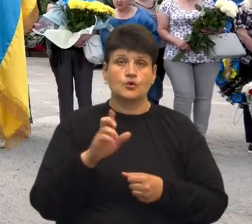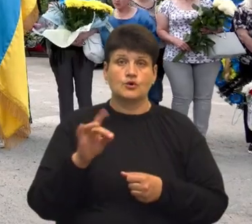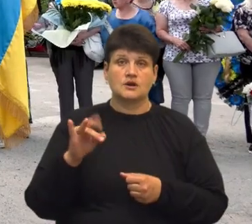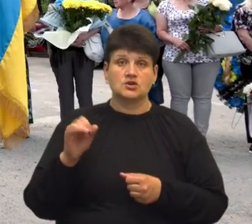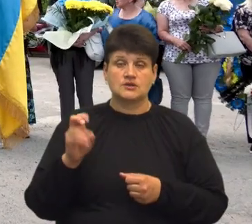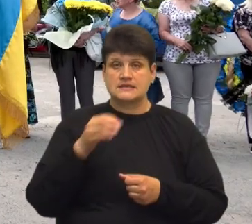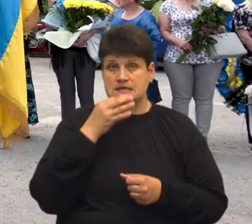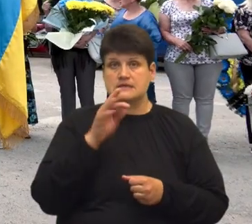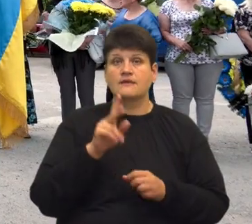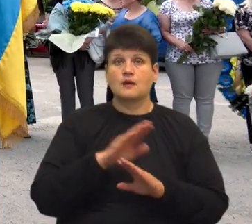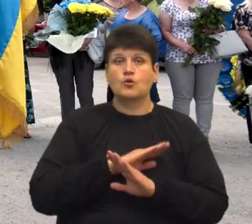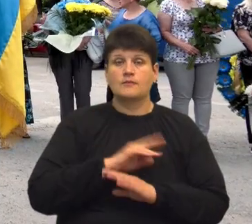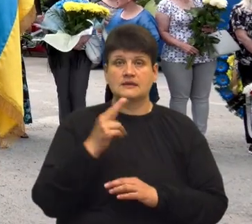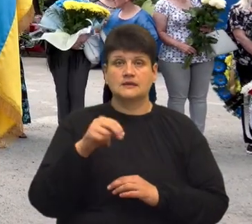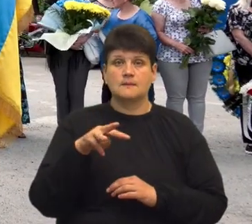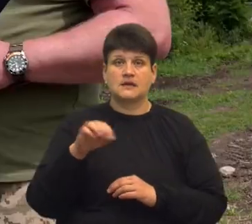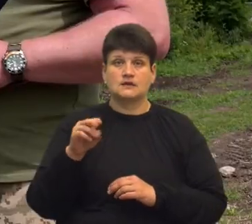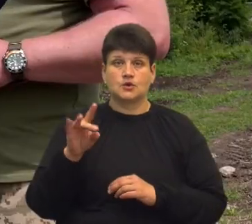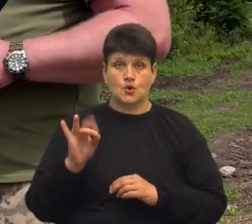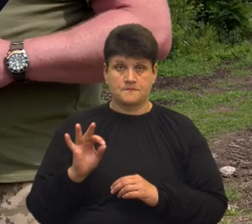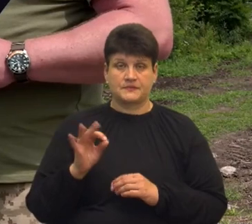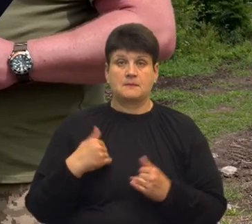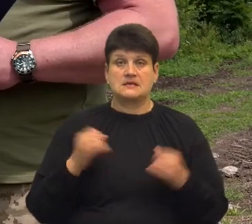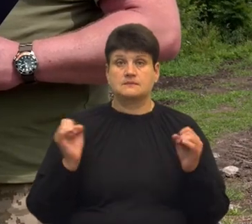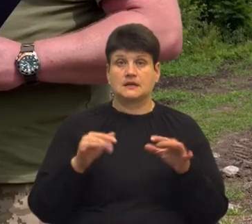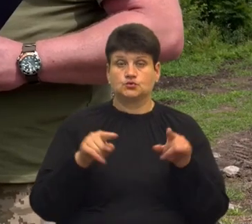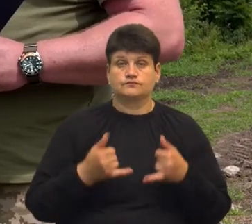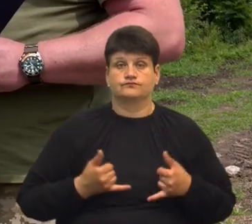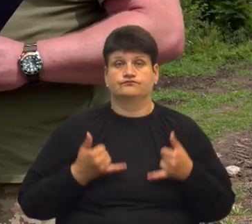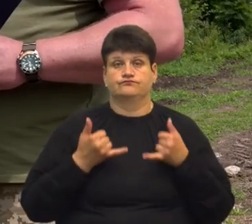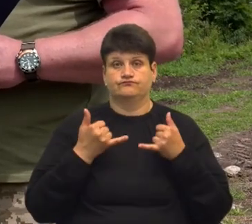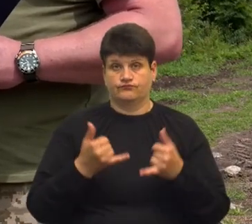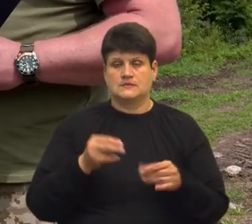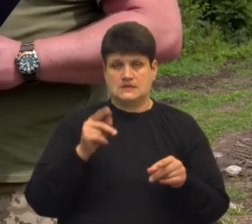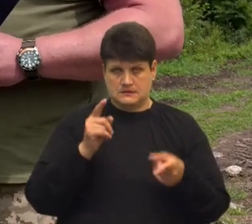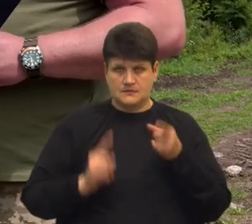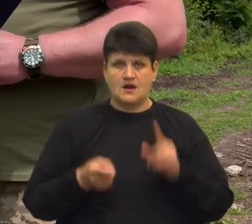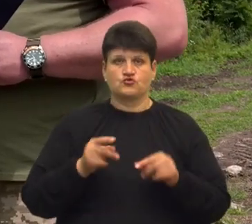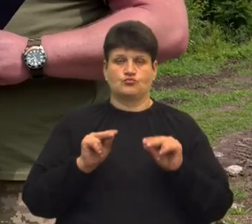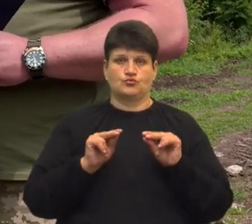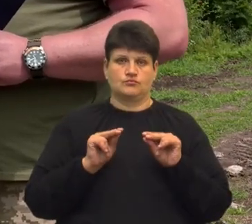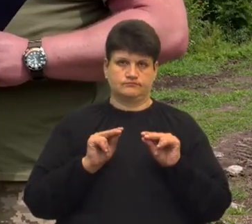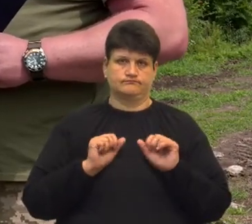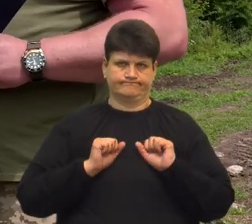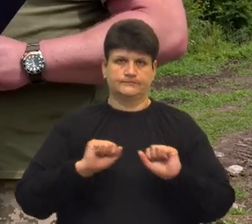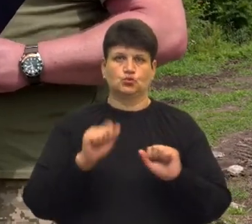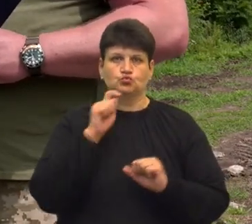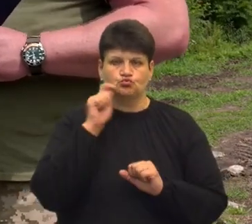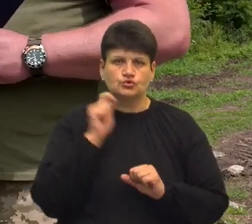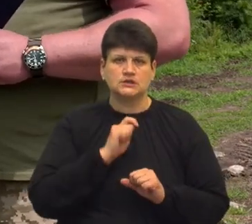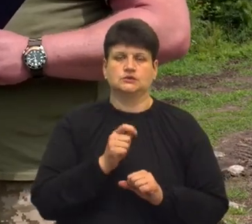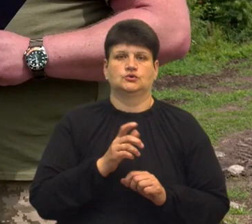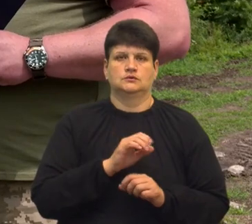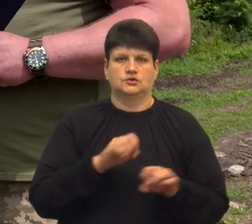як помер Дмитро. Ми зібралися тут, щоб віддати шану справжньому патріоту України, мужньому рішученому